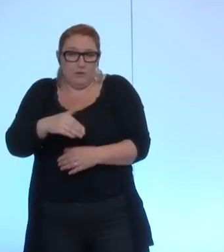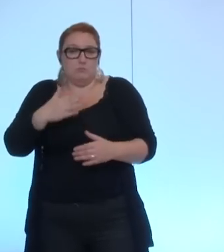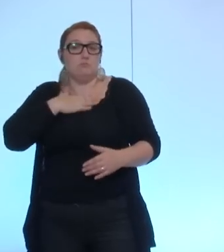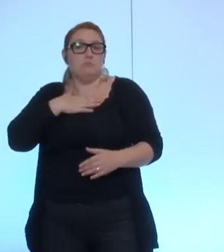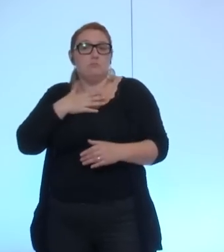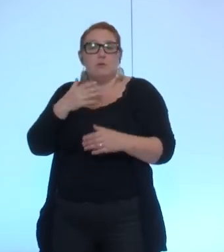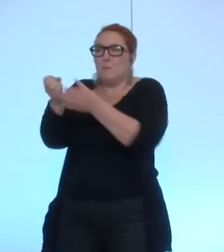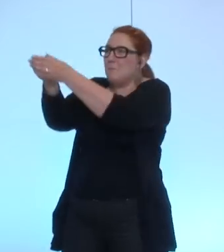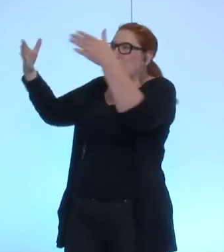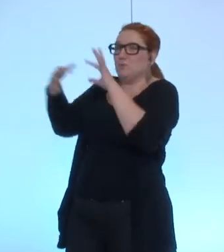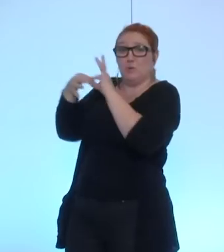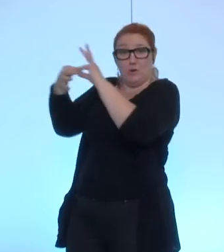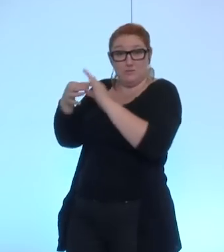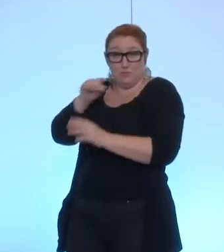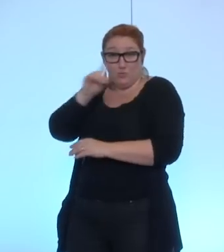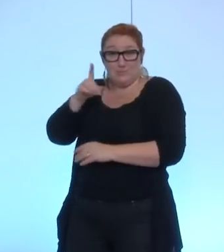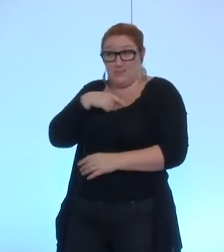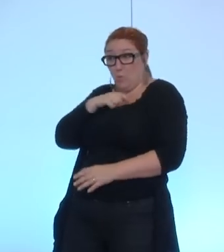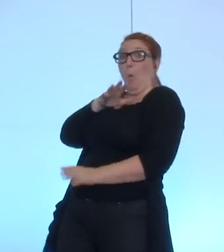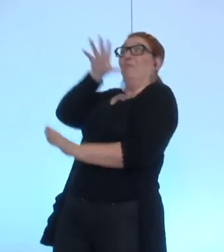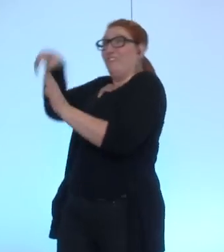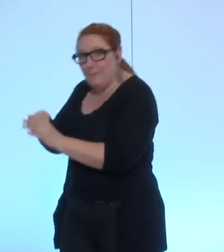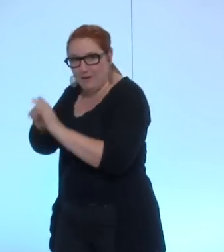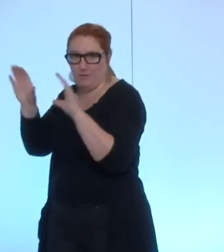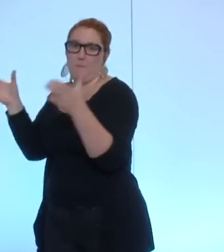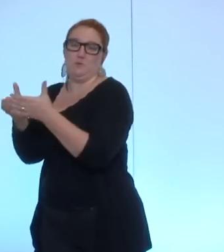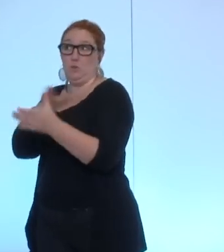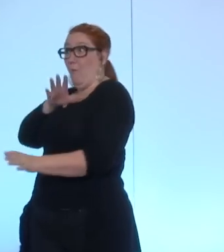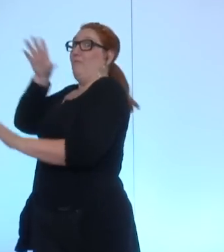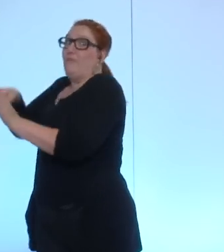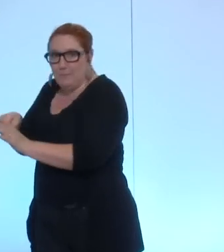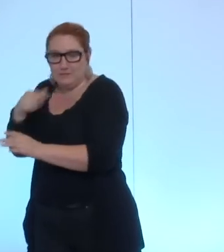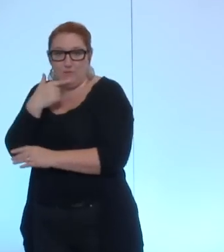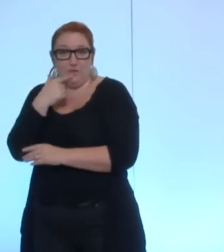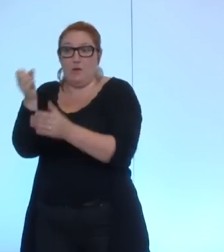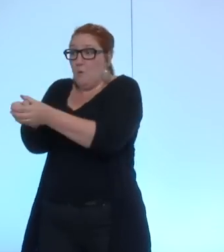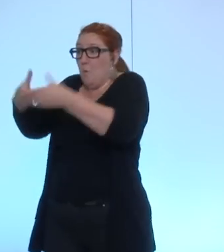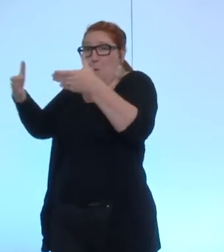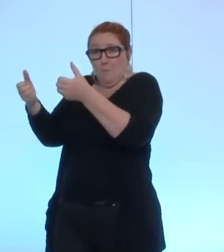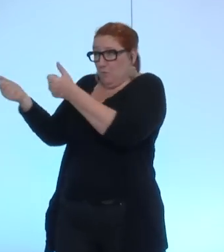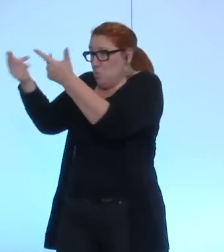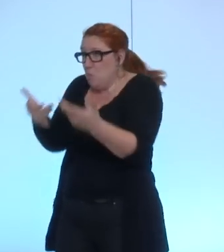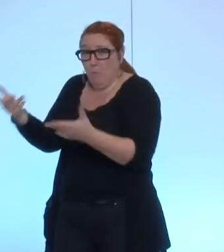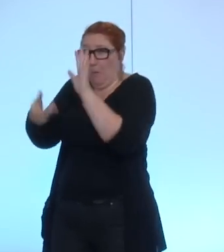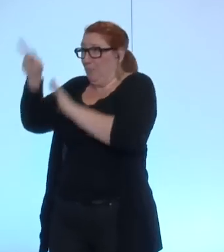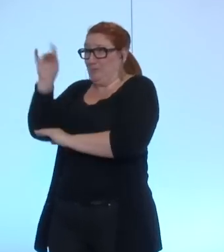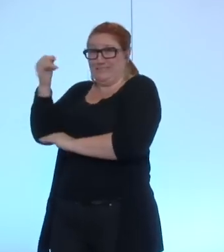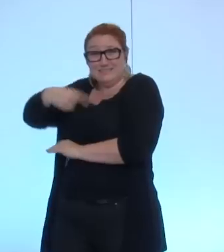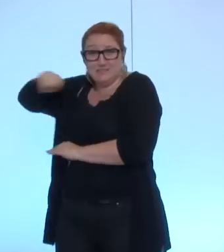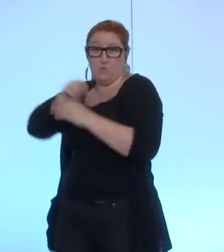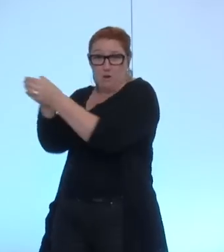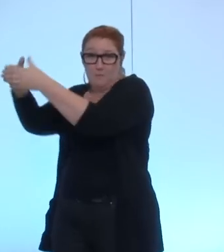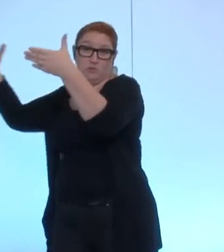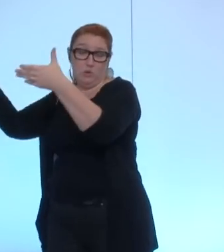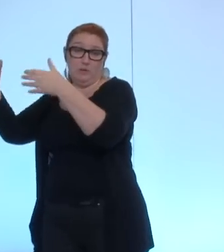n'avons pas des relations avec la majorité mais notre groupe est dans la majorité et même le groupe le plus important en nombre de cette majorité ce